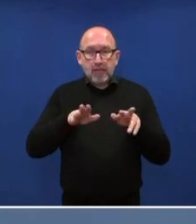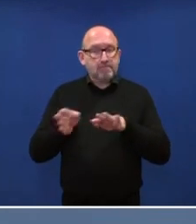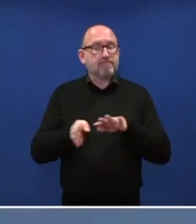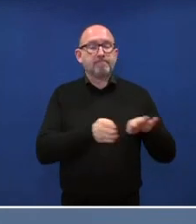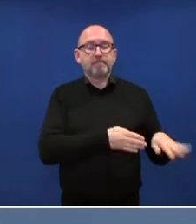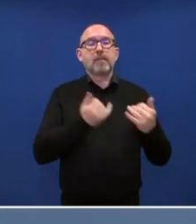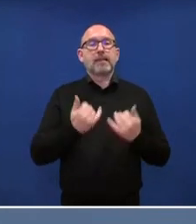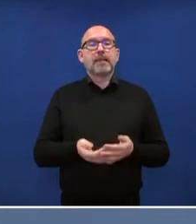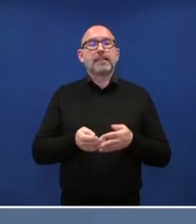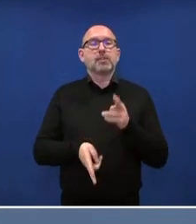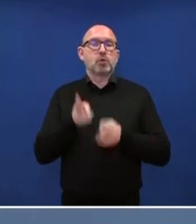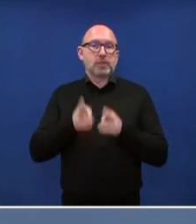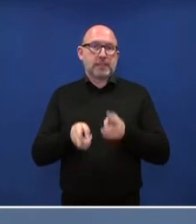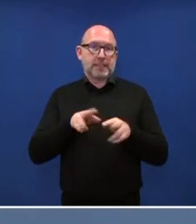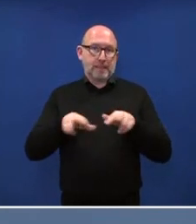nach vorne bitten.